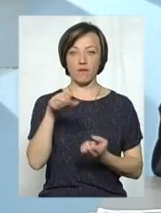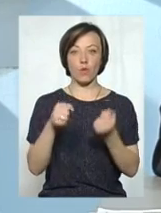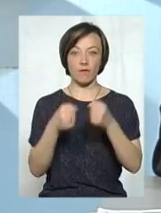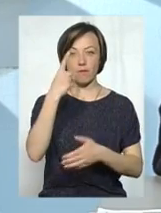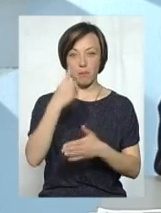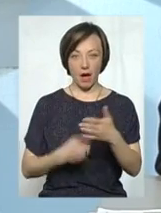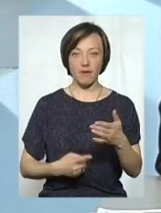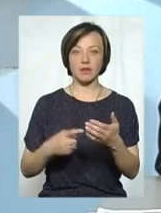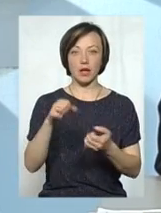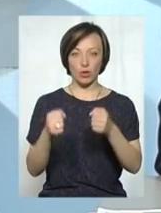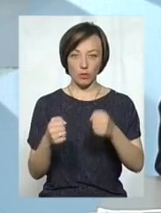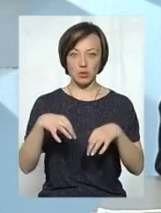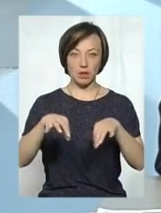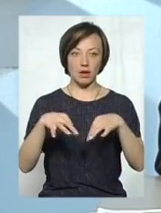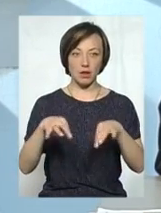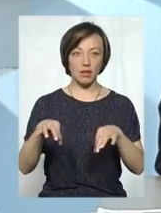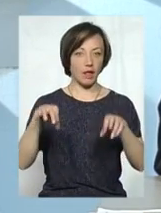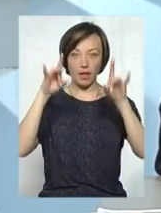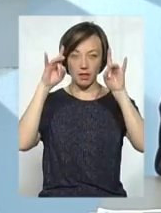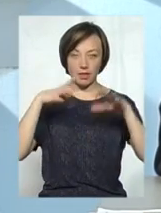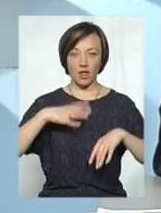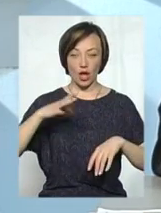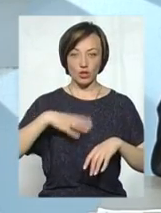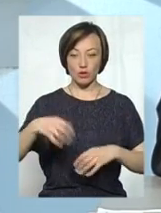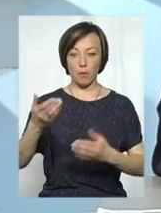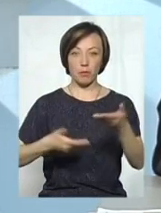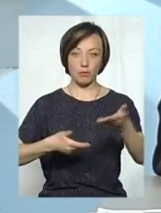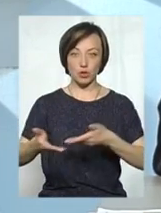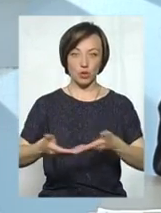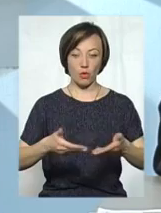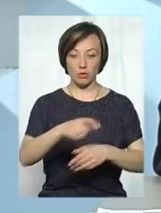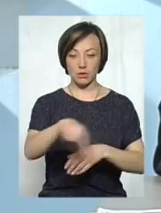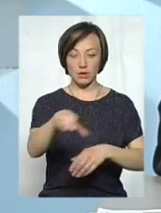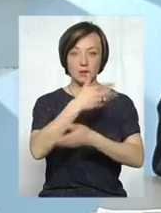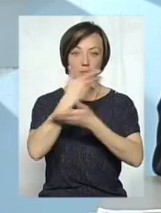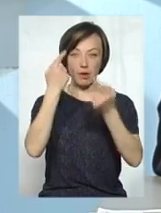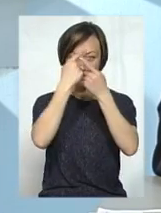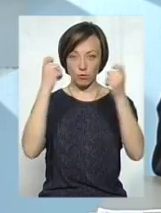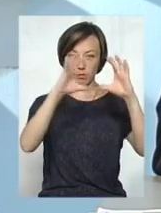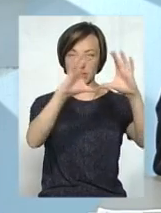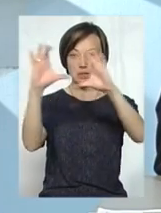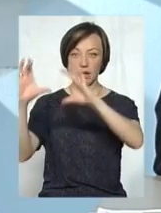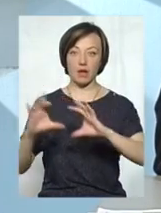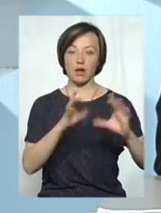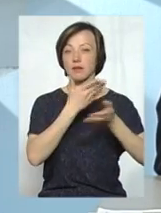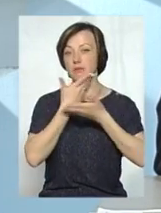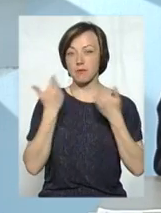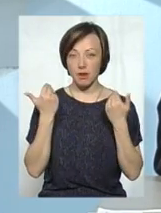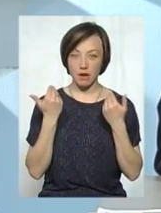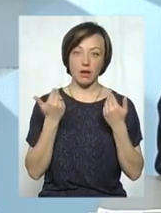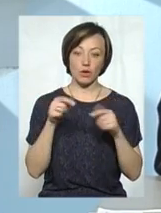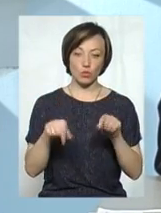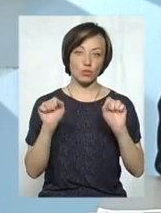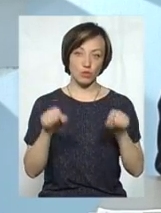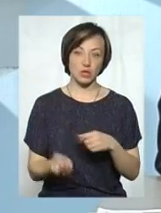впевнено керує транспортним засобом, не надіюючи, що пішоходний переход відсутні, інформаційні указівні знаки будь-які відсутні, що